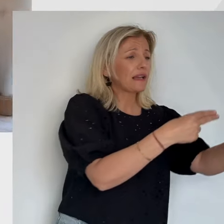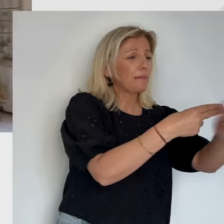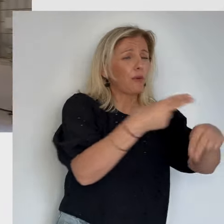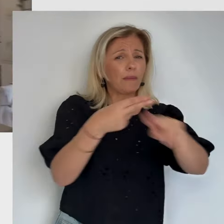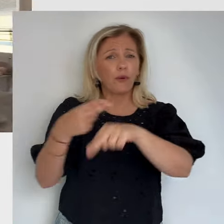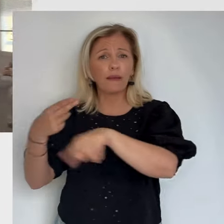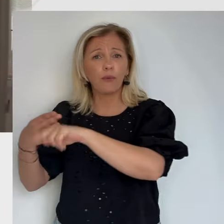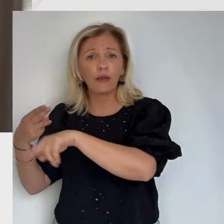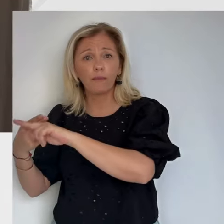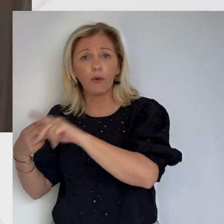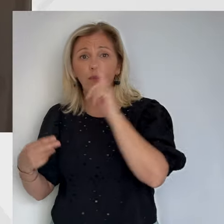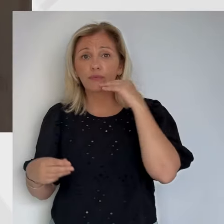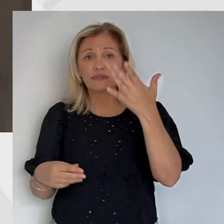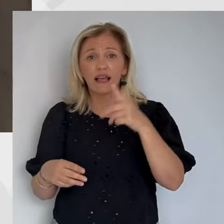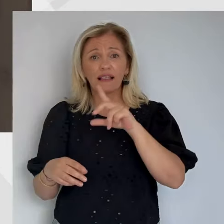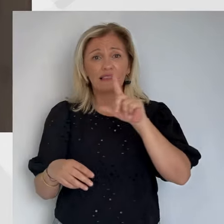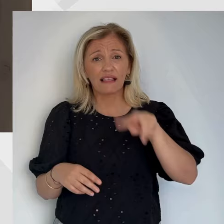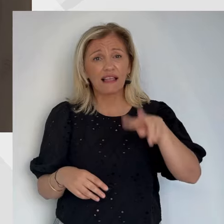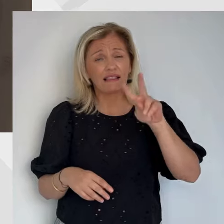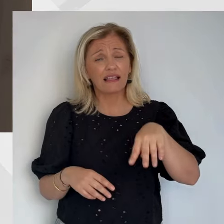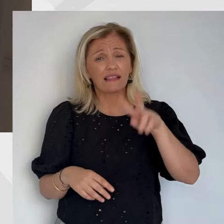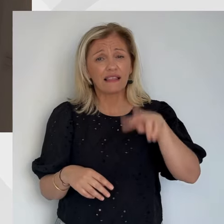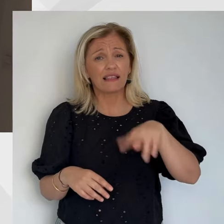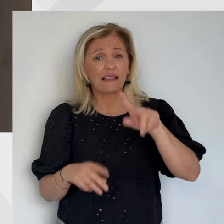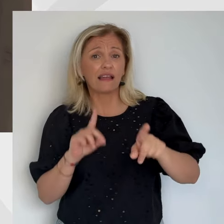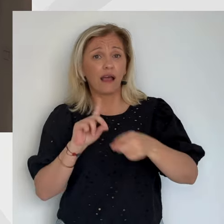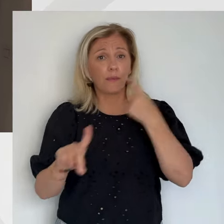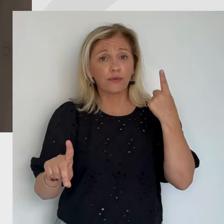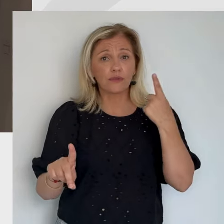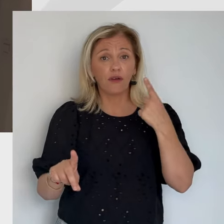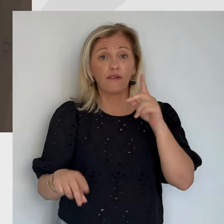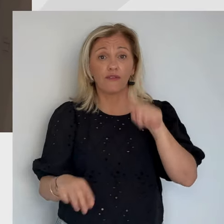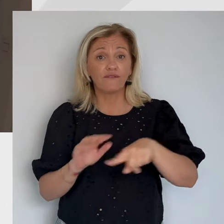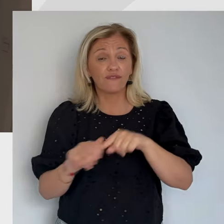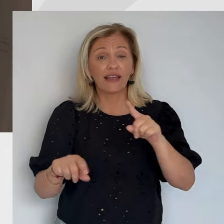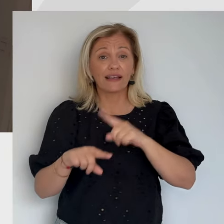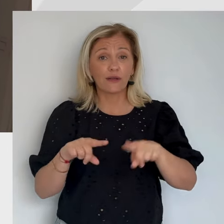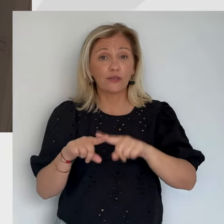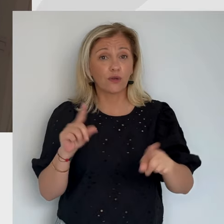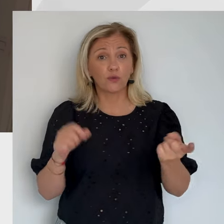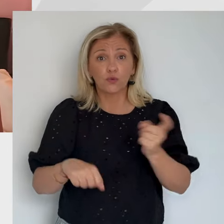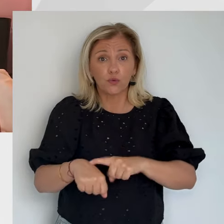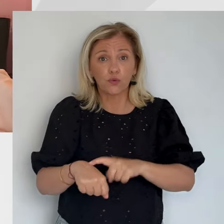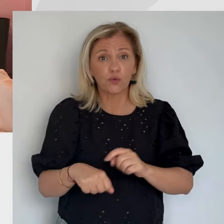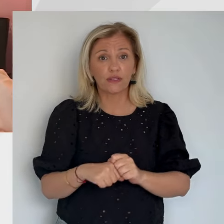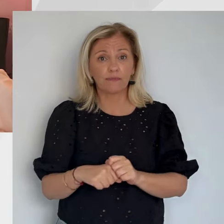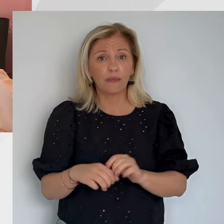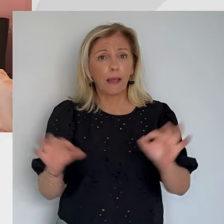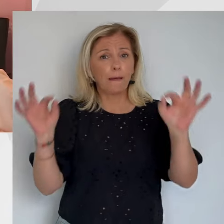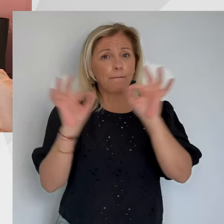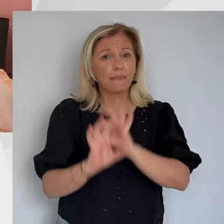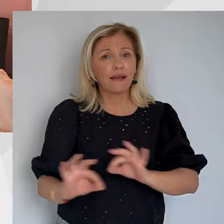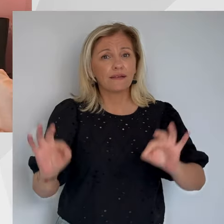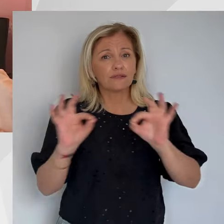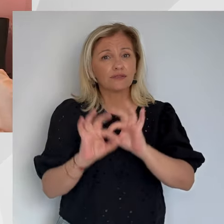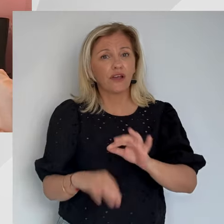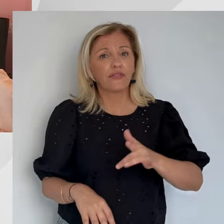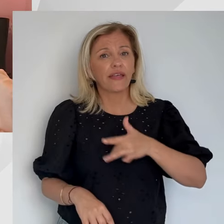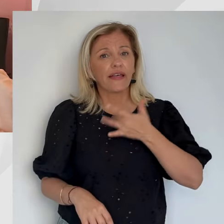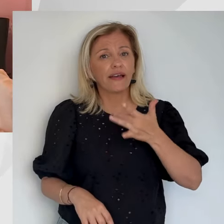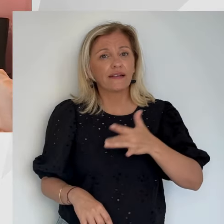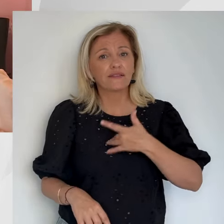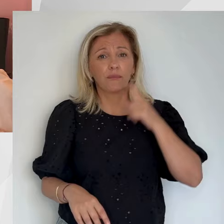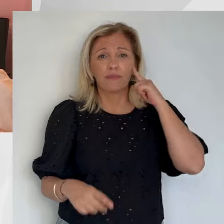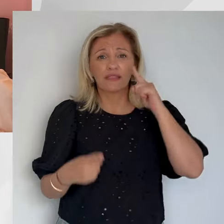problématique centrale et qu'il est urgent d'agir. Le Rassemblement National c'est une chose, mais en fait tout le monde est absent du débat sur des